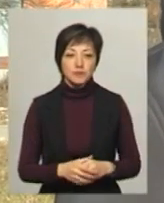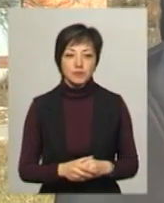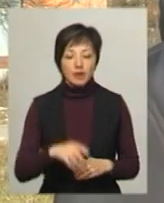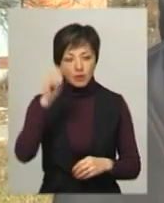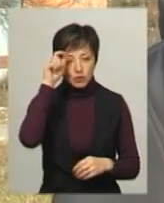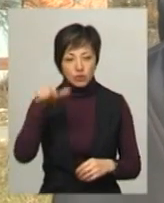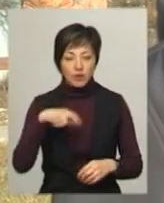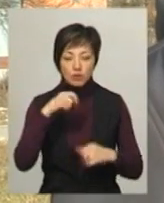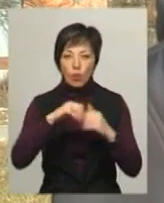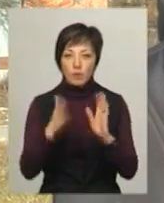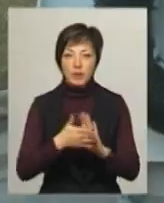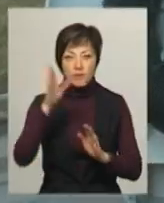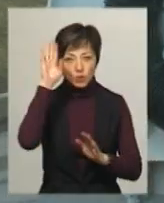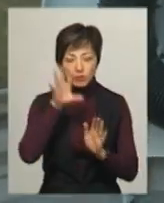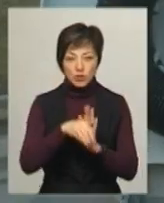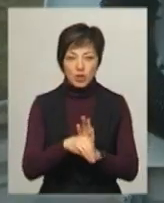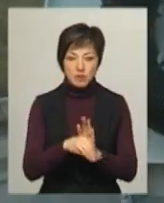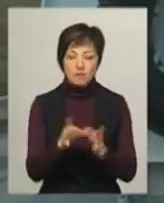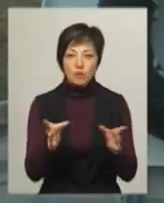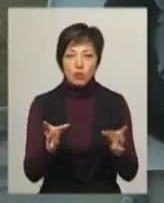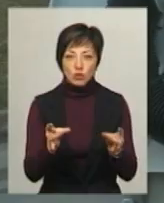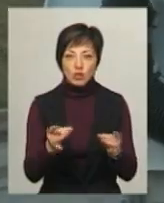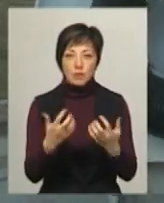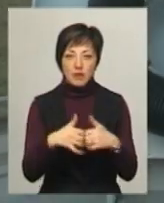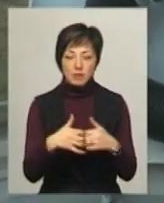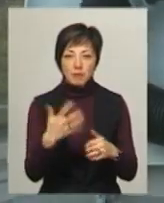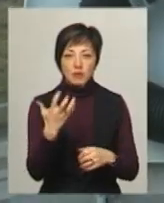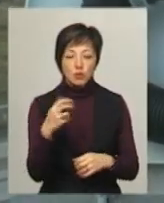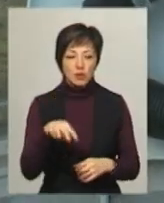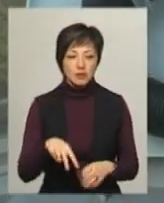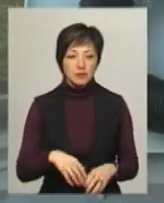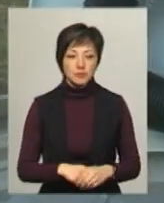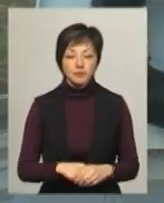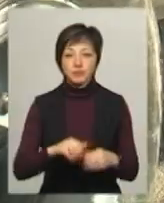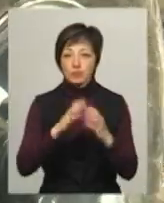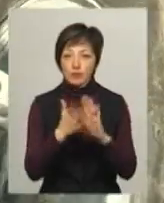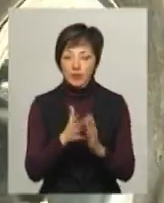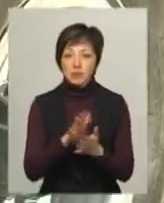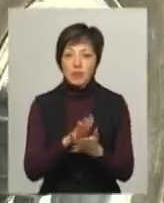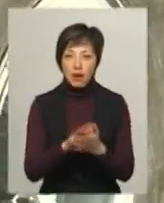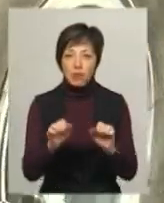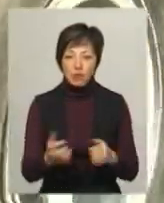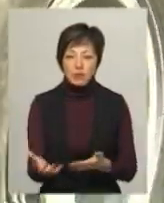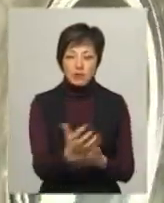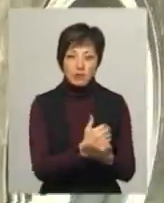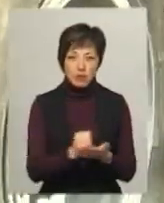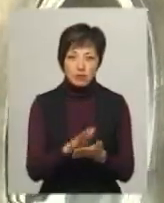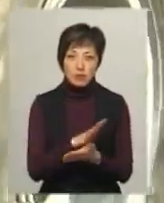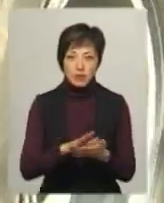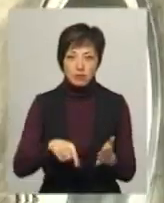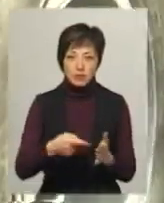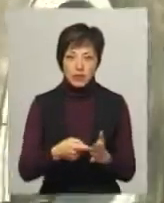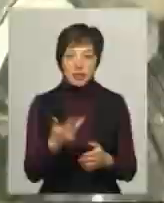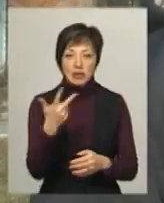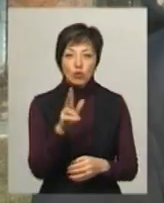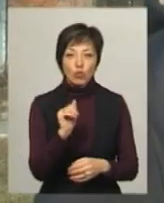Чоловік каже, об'єм води, який вміщається в ньому, для зволоження самого механізму – 500 літрів. А об'єм сміття, яке може одноразово прибирати по місту